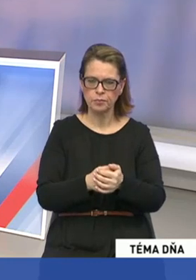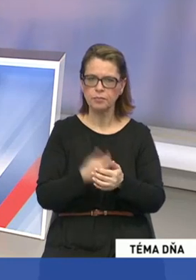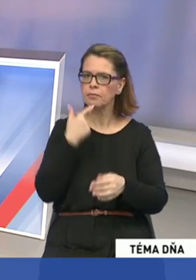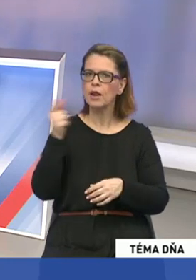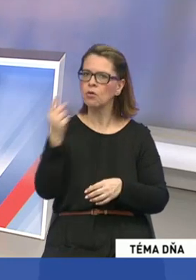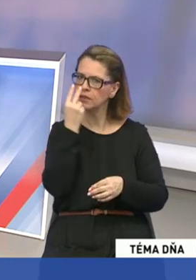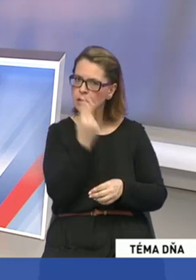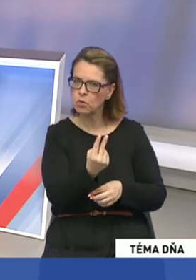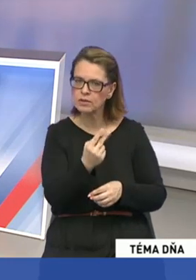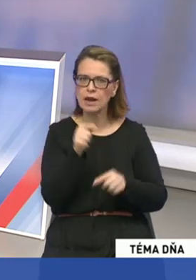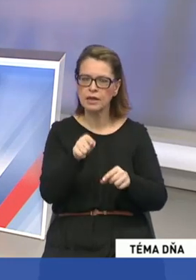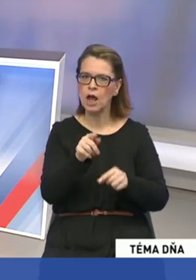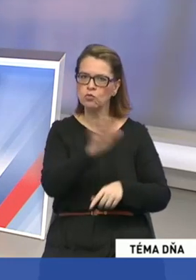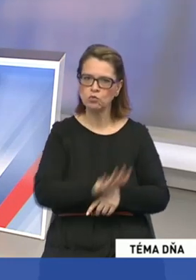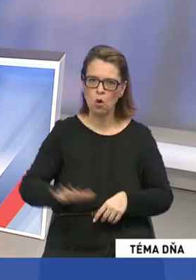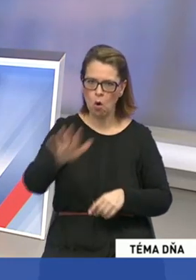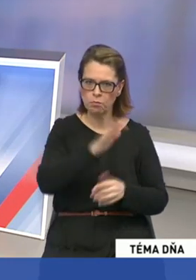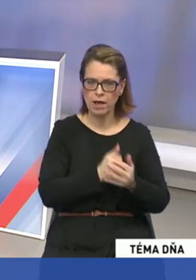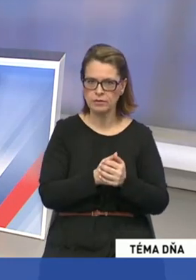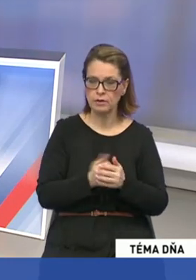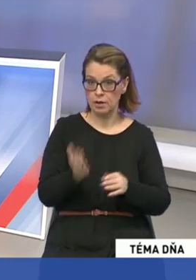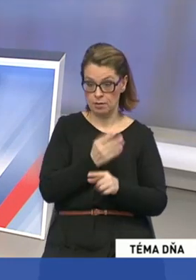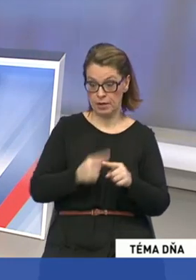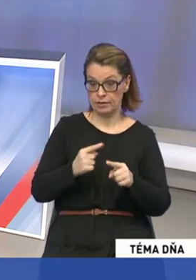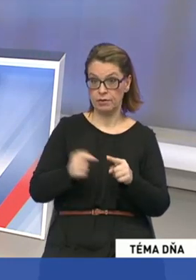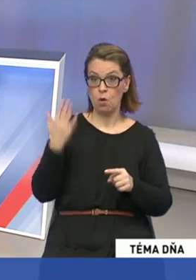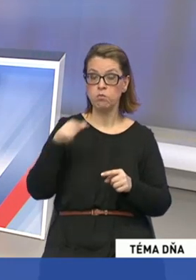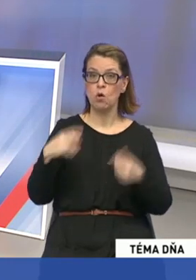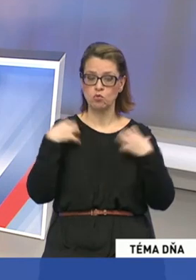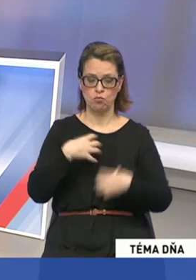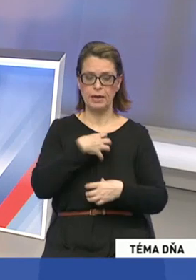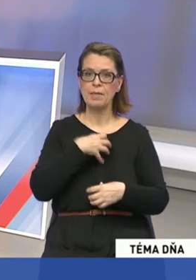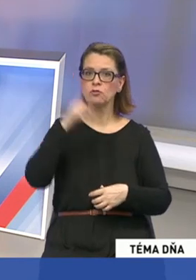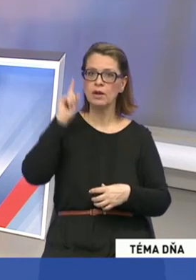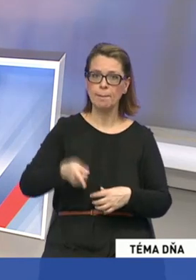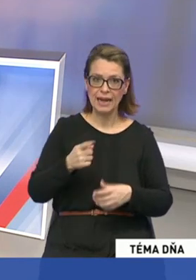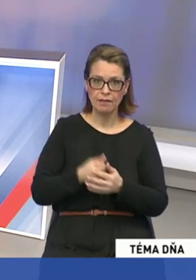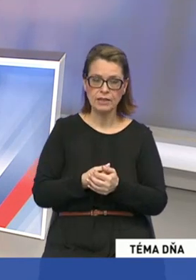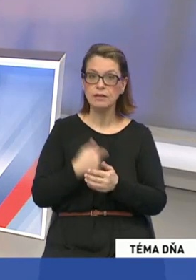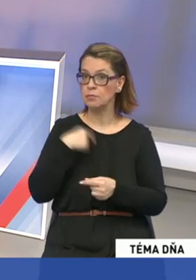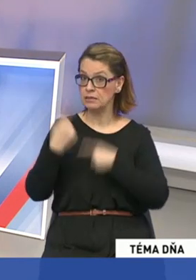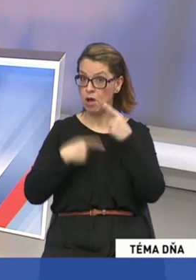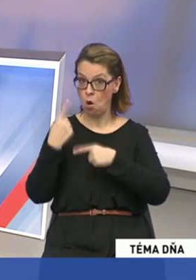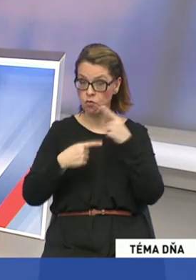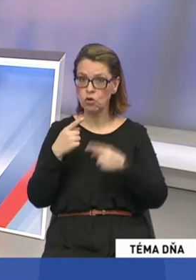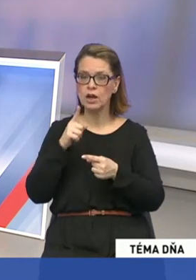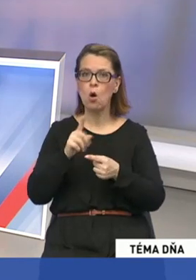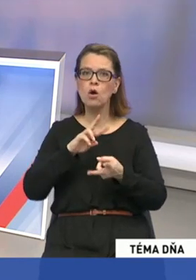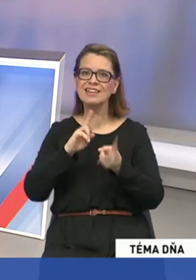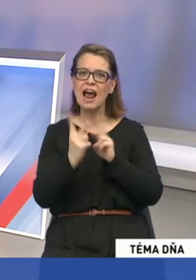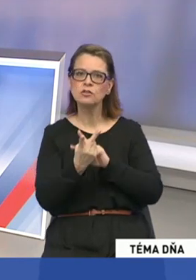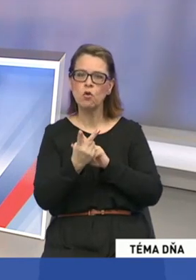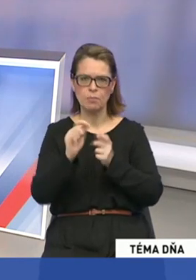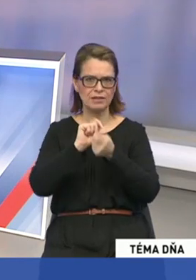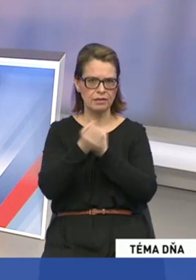na túto oblasť? Pred malou chvíľou tu bola primátorka Prijevidze, kde sme hovorili aj o transformácii hornej